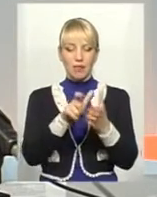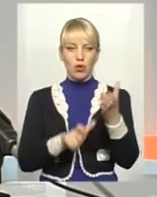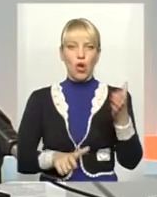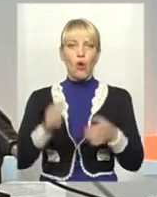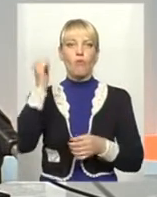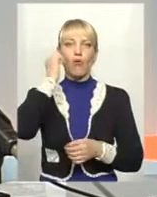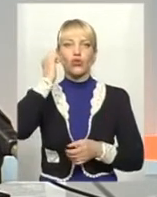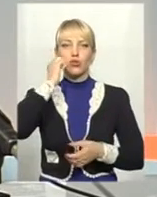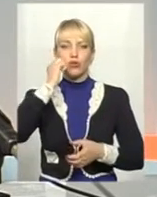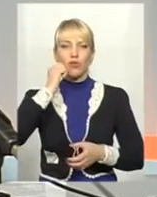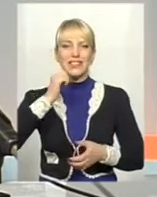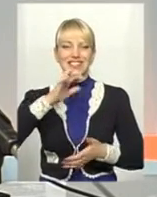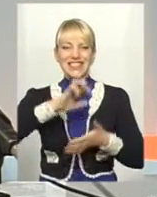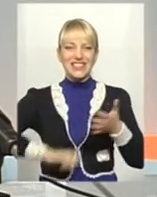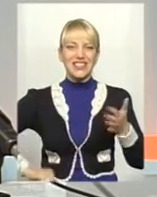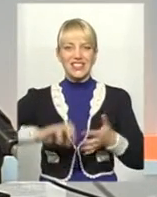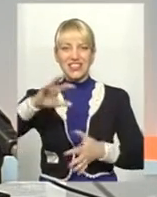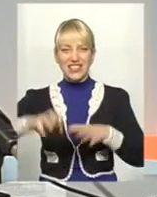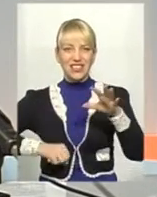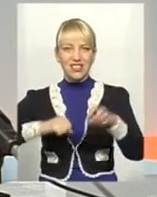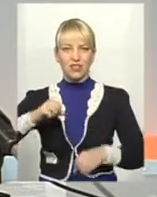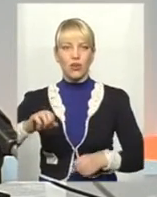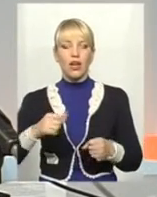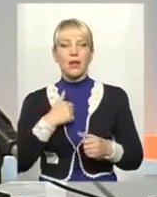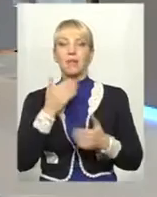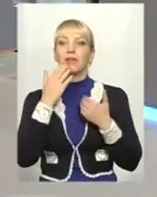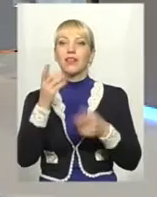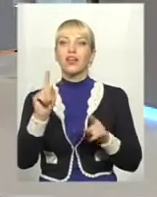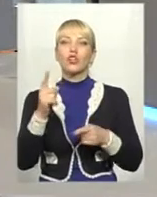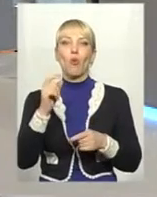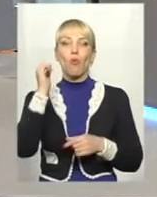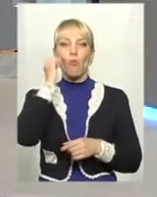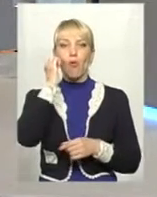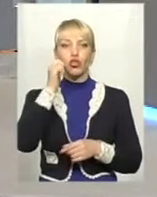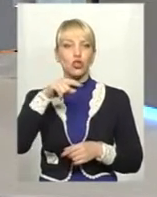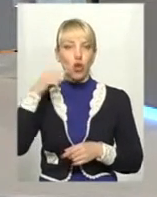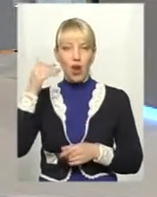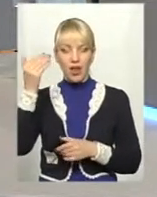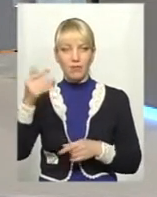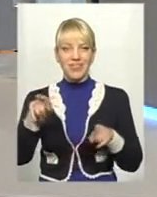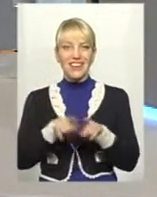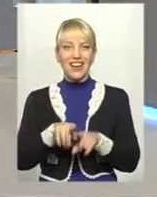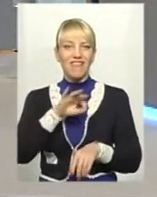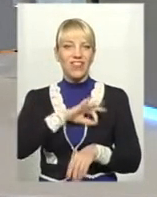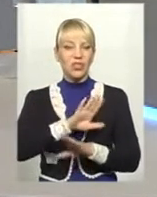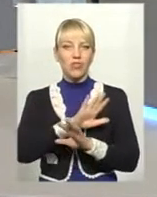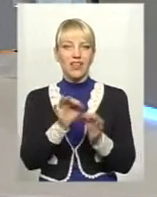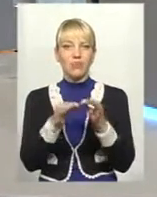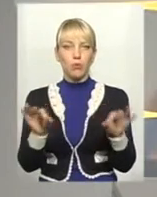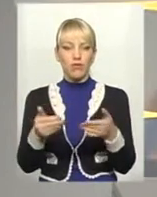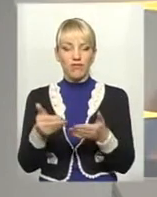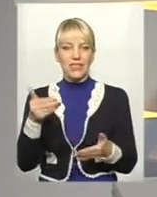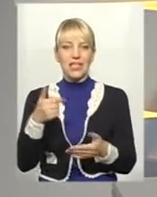здирство», де він задає питання, чому ж москалям так вигідно не відпускати від себе Україну. Він